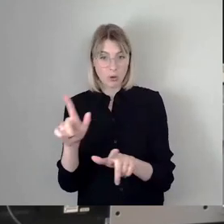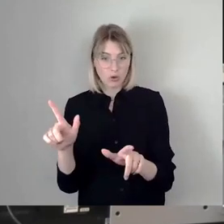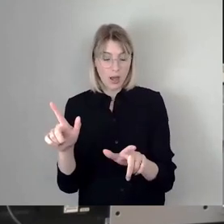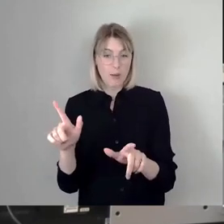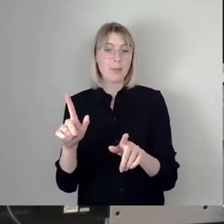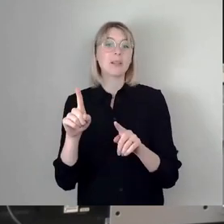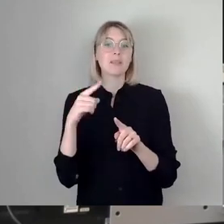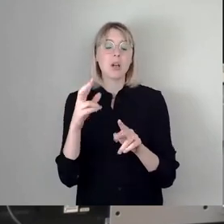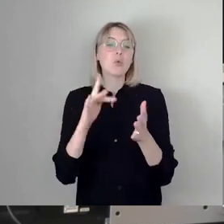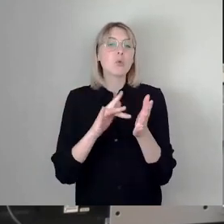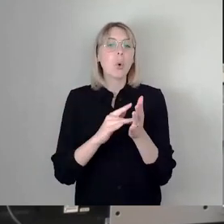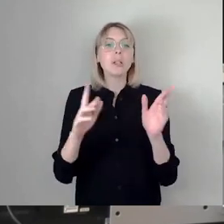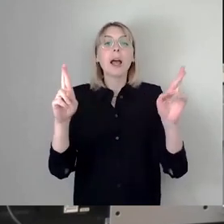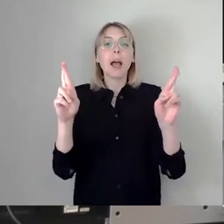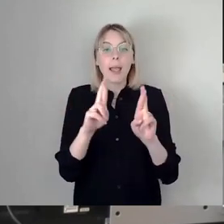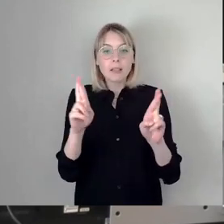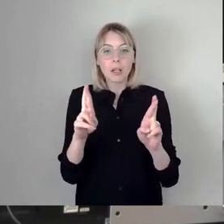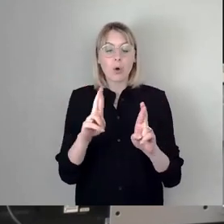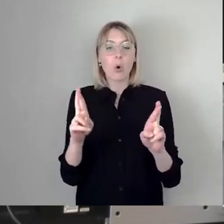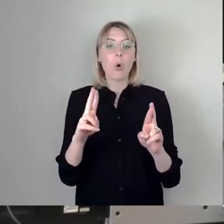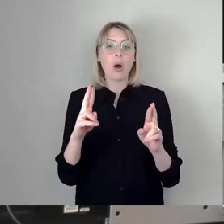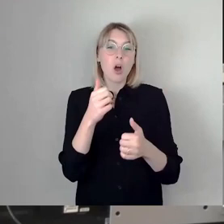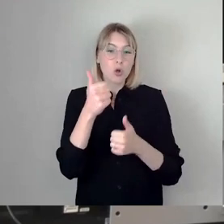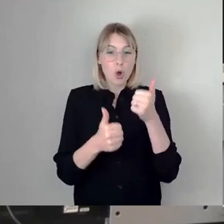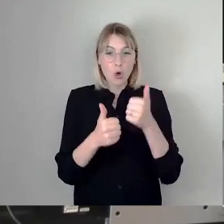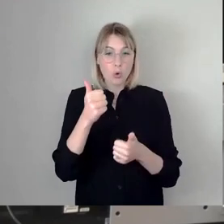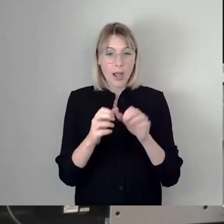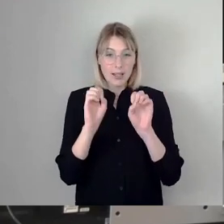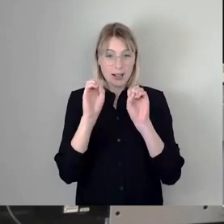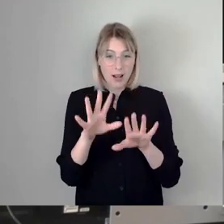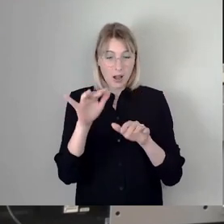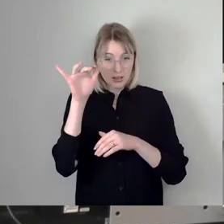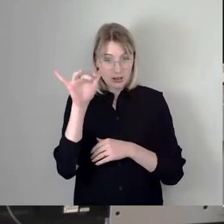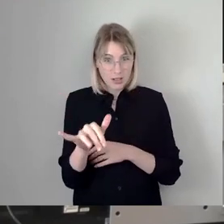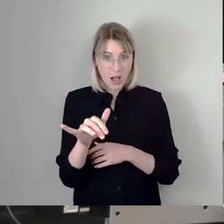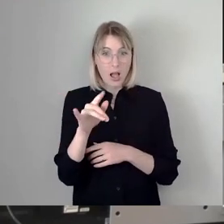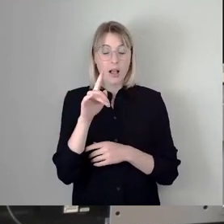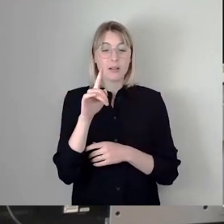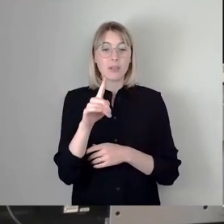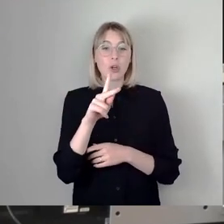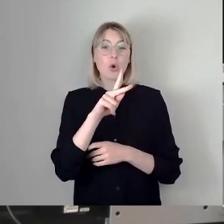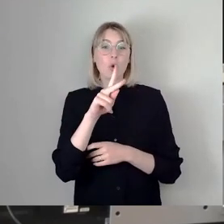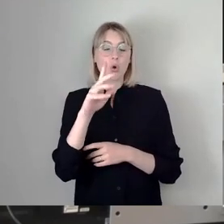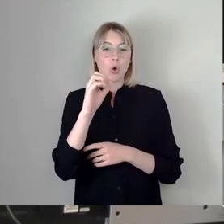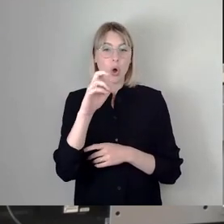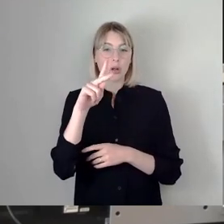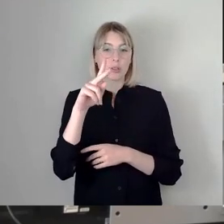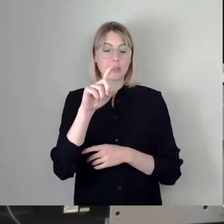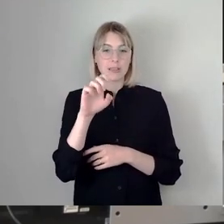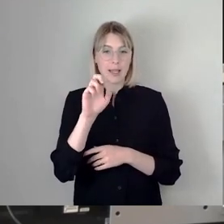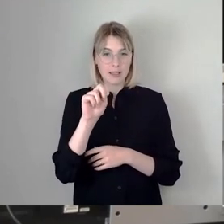Risiko einer Konkurrentenklage sehen wir bei einer Konzessionsausschreibung mit langjährigen Verfahren